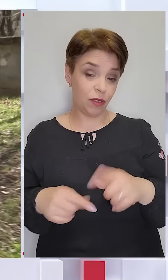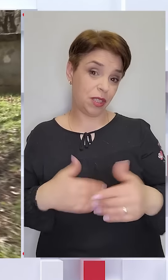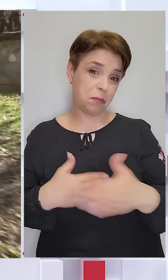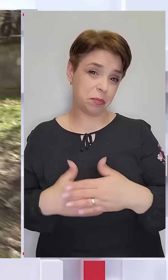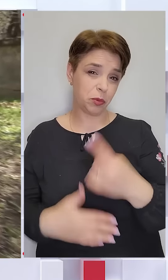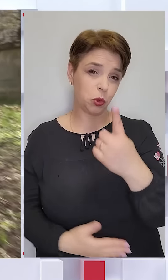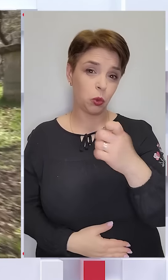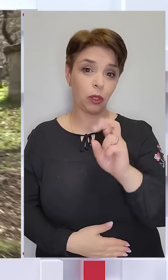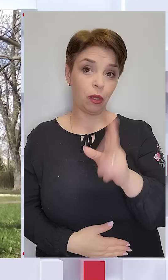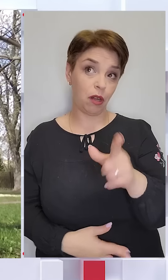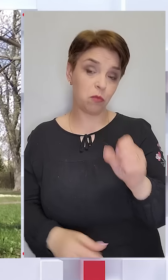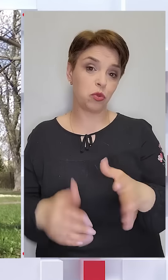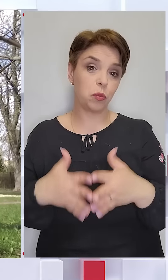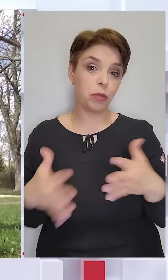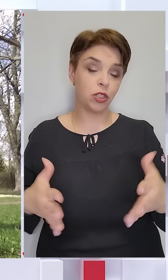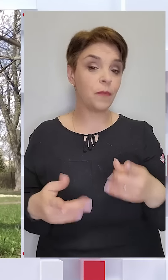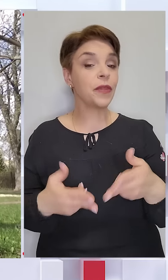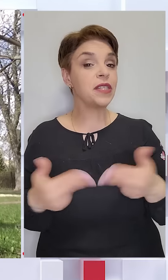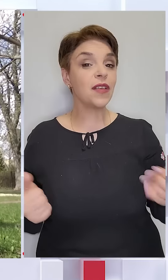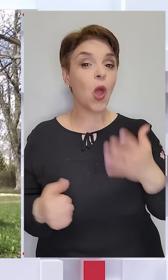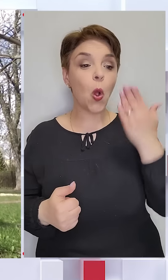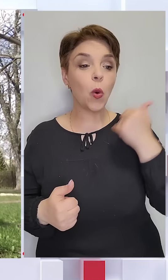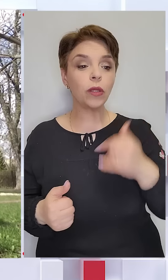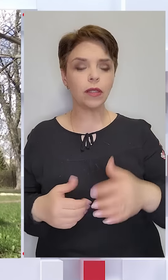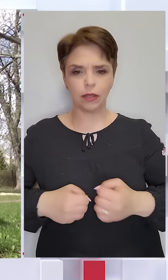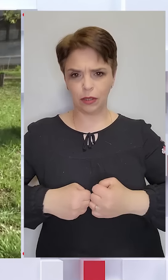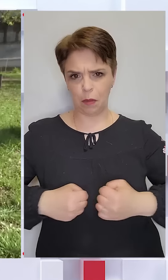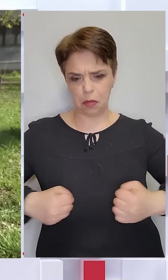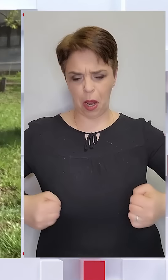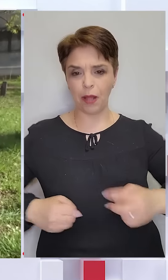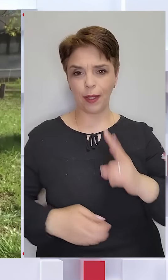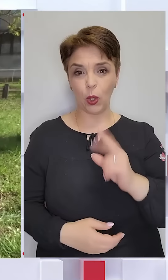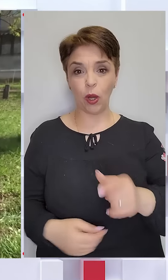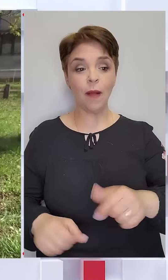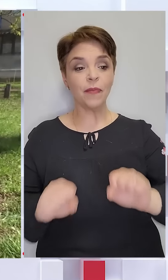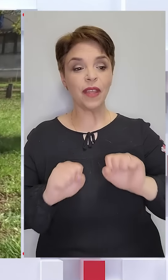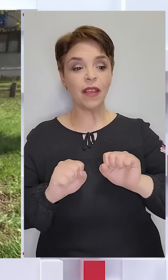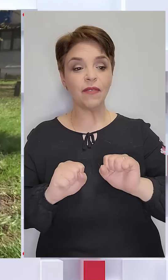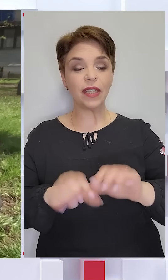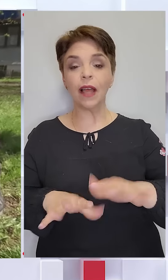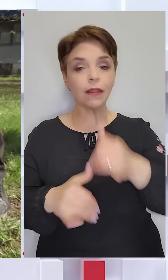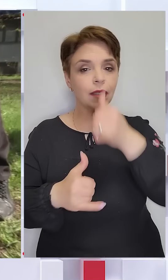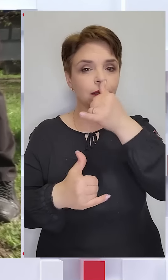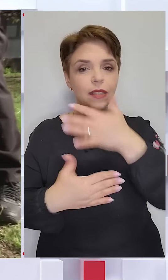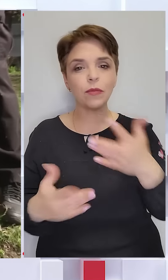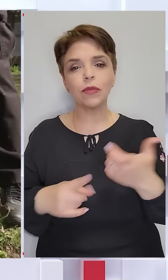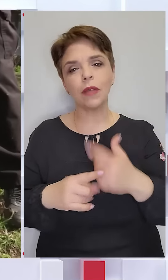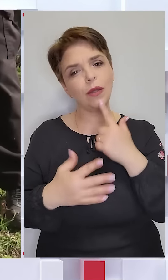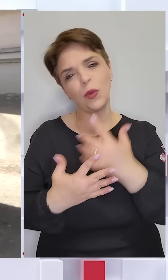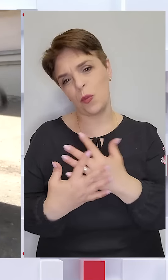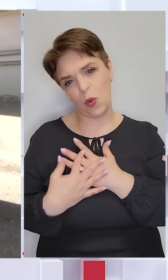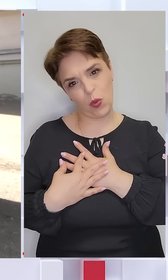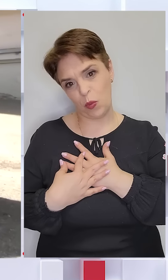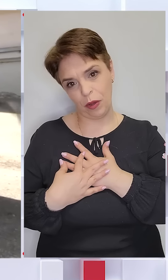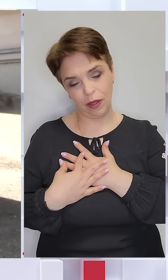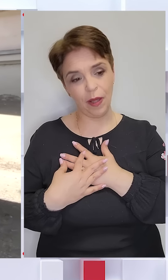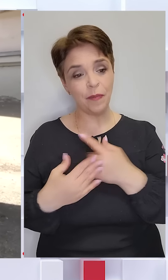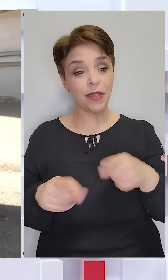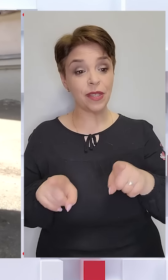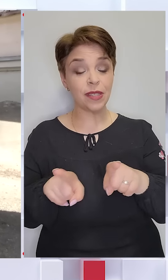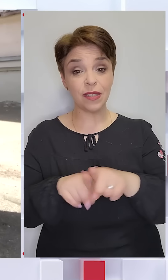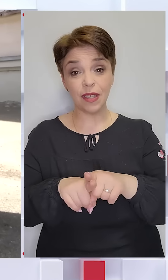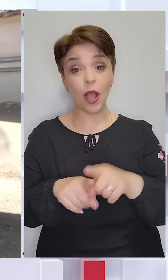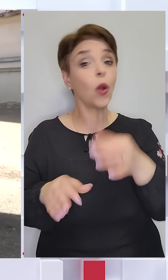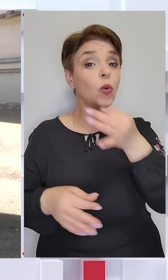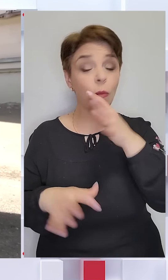кілограмів, може чути більше. Зізнається, навіть коли набрала кілограмів, віддати не змогли, бо вже надто полюбили. Це як люба